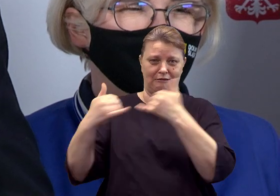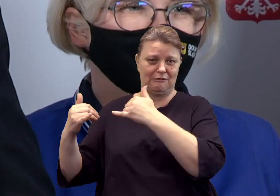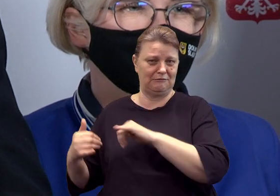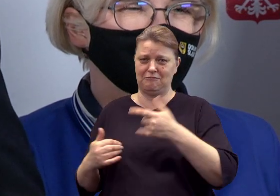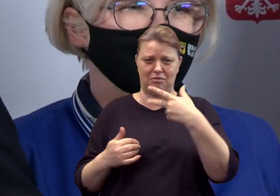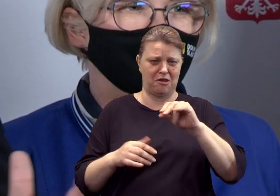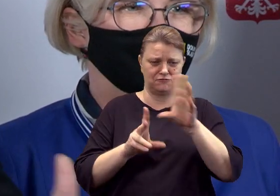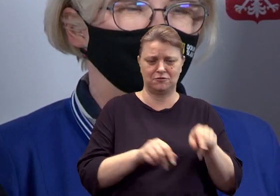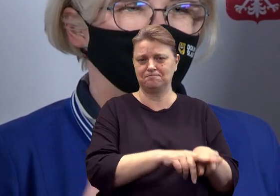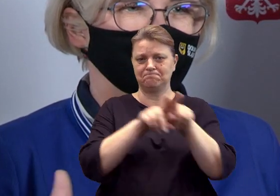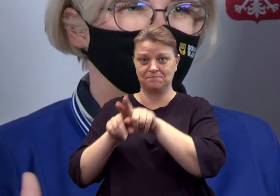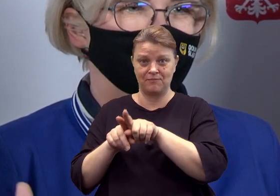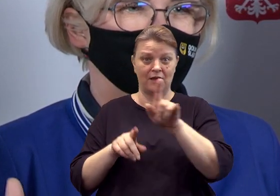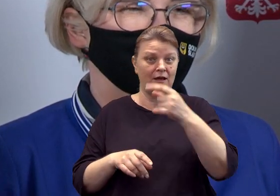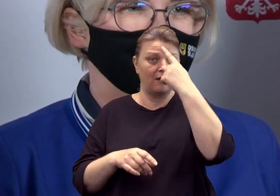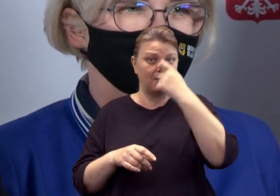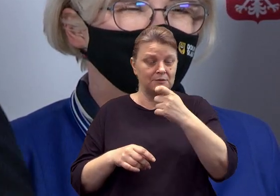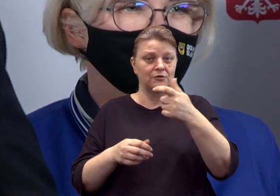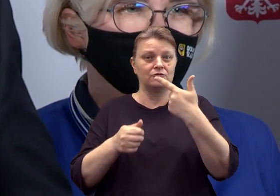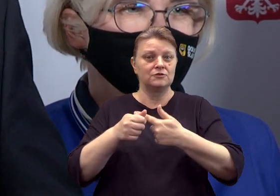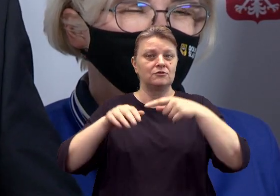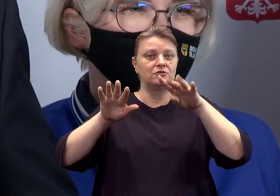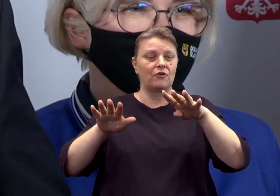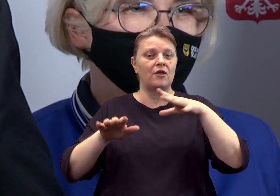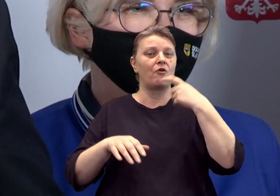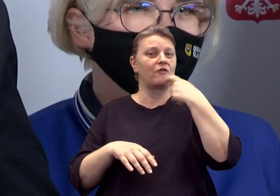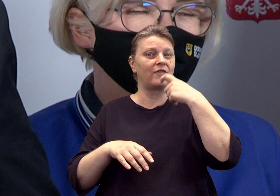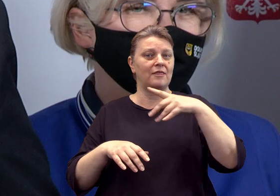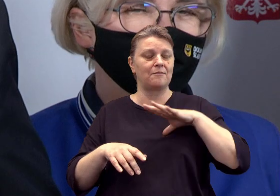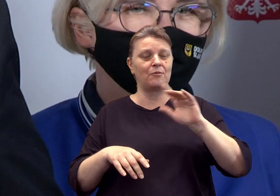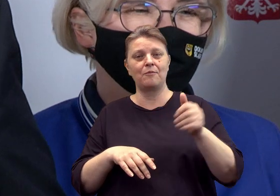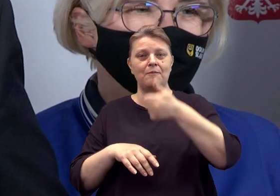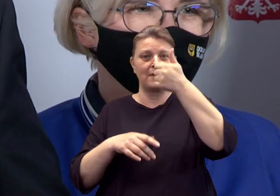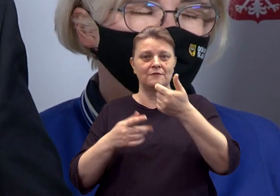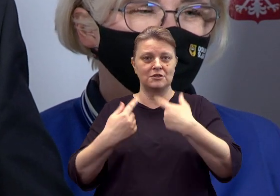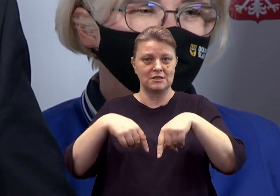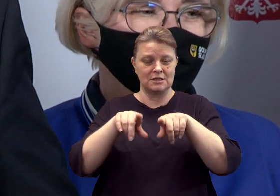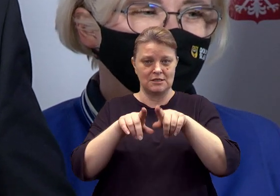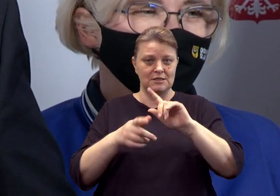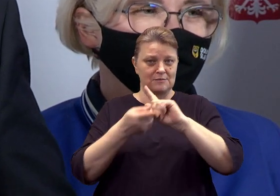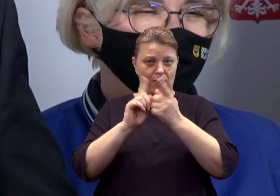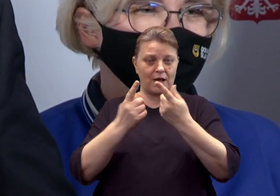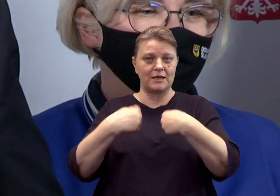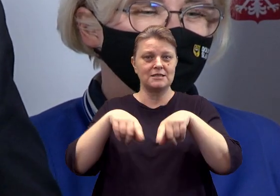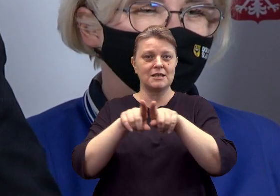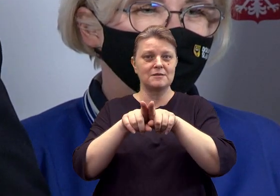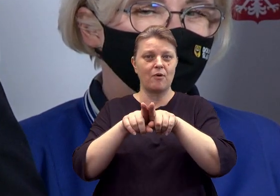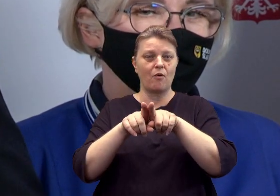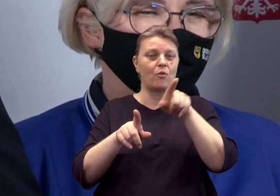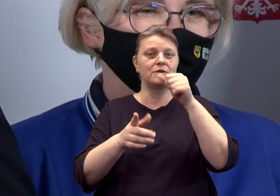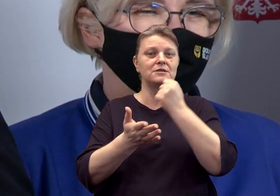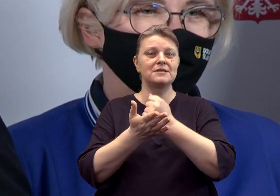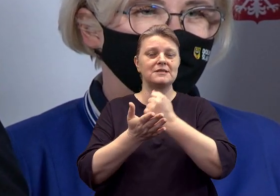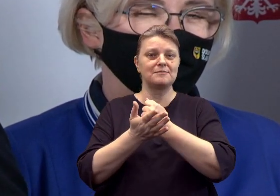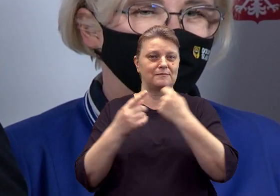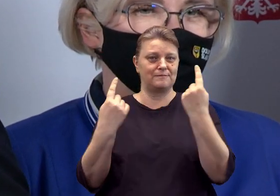Jak Państwo wiecie, 29 kwietnia, jeśli się nie mylę, odbyło się pierwsze spotkanie zespołu do spraw statusu zawodowego nauczycieli,